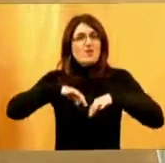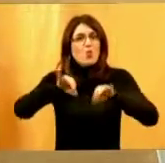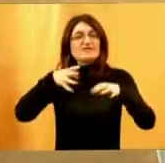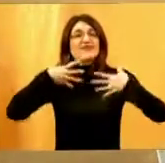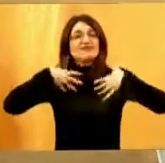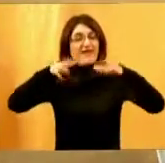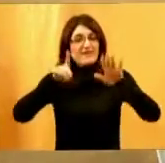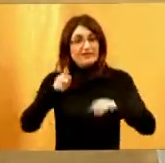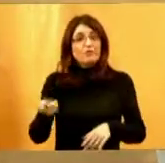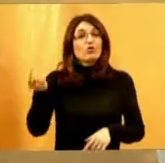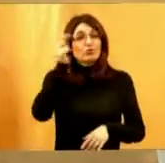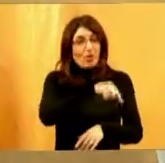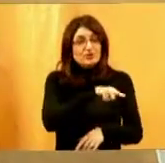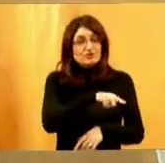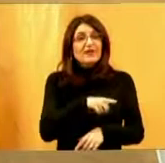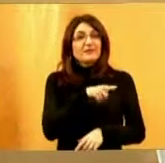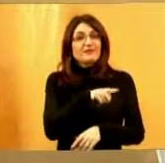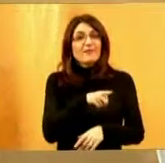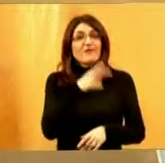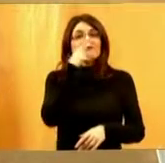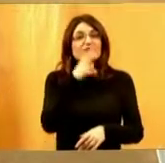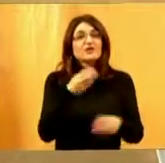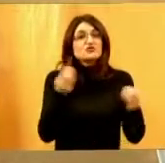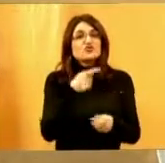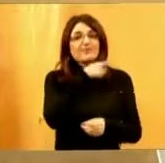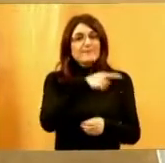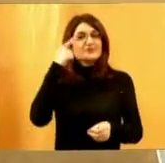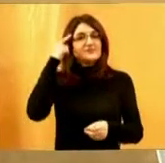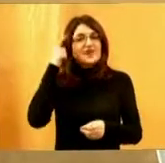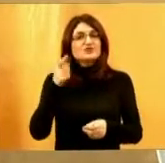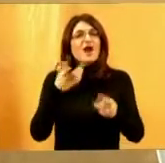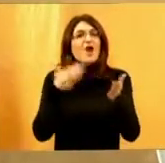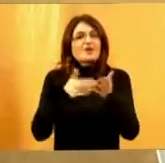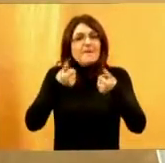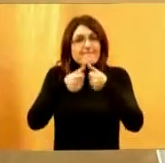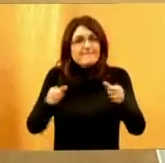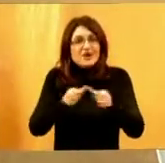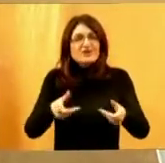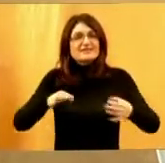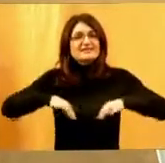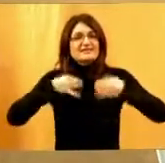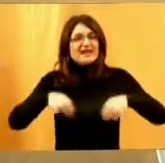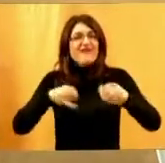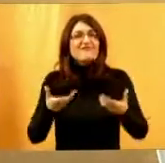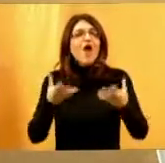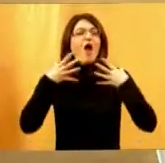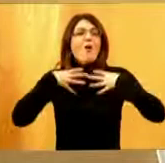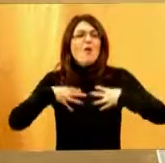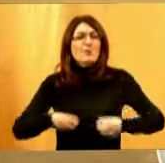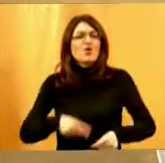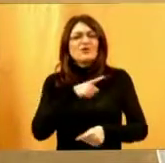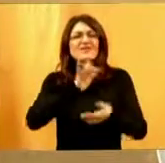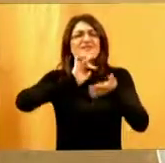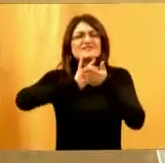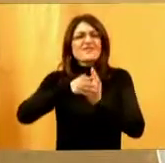Dođite, dragi ljudi, najavite se kod njih, vidjet ćete što znači i masaža zdravstvena i neka relaksirajuća. Imaju